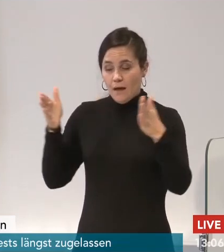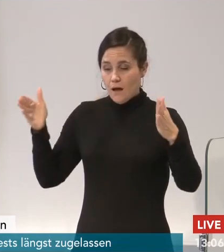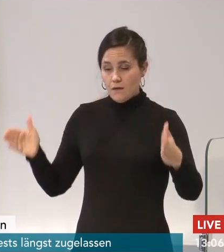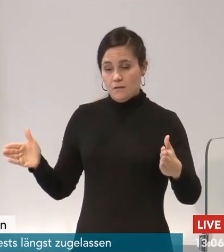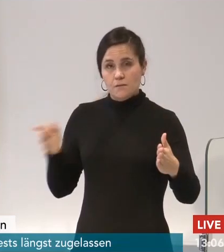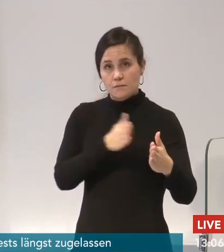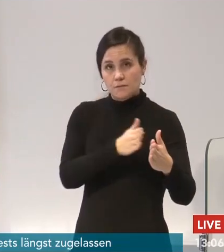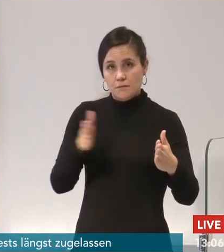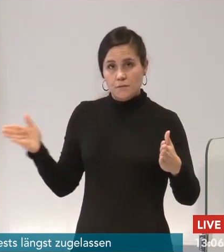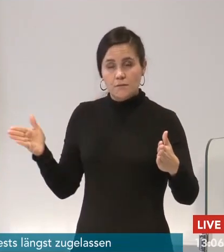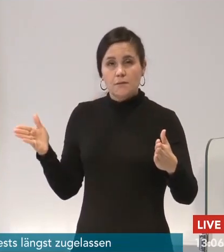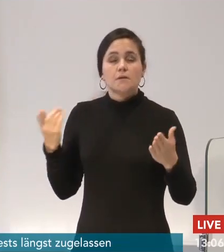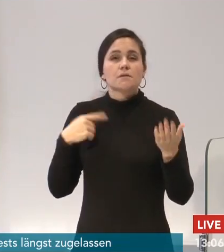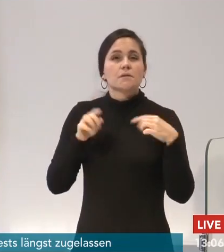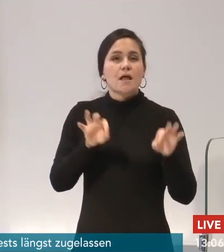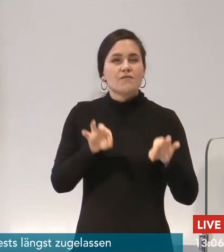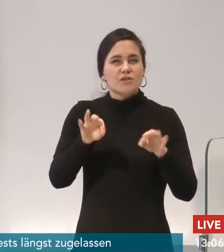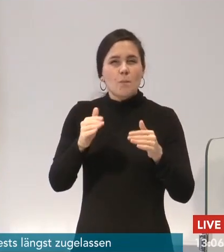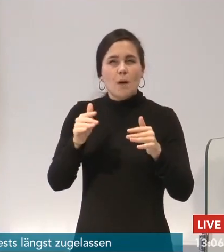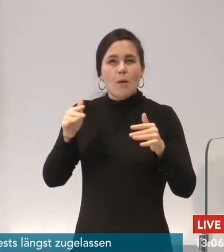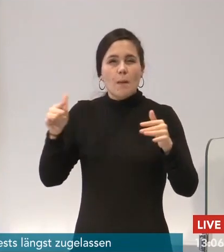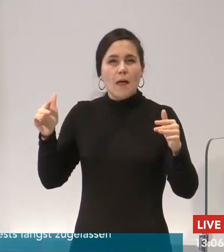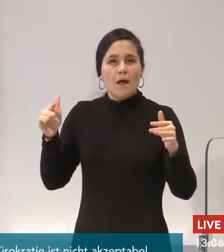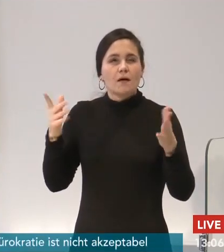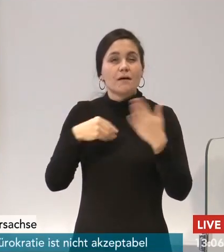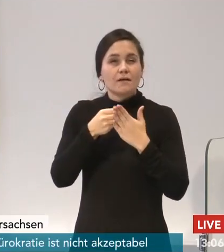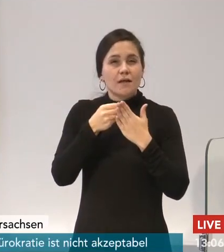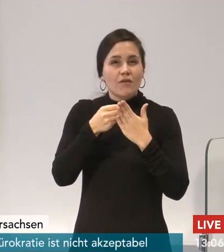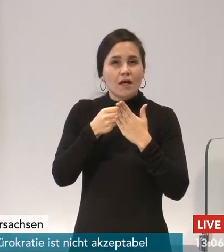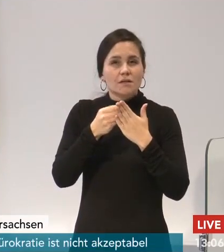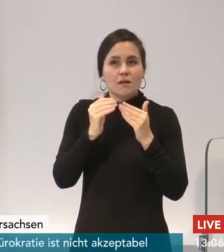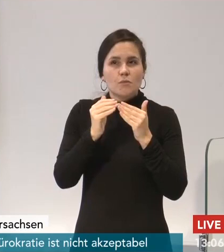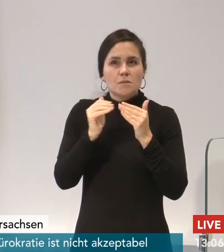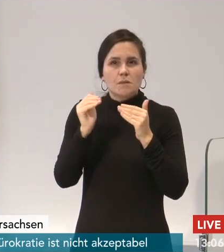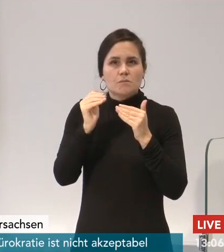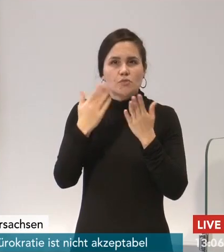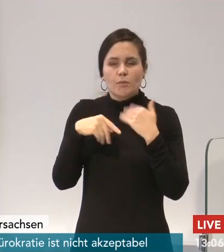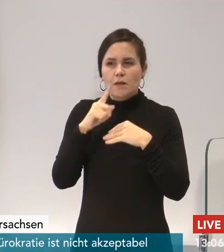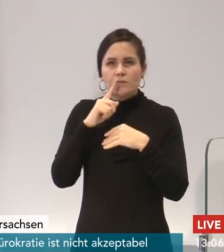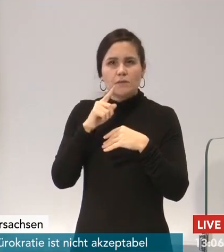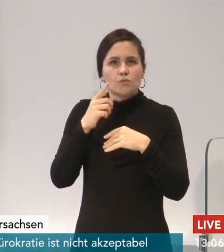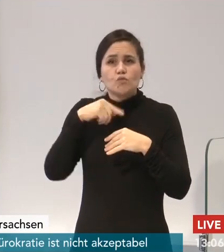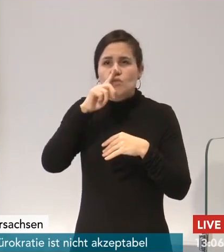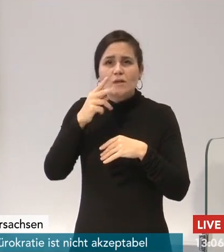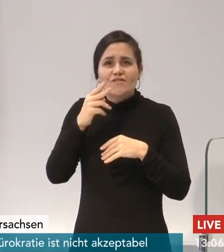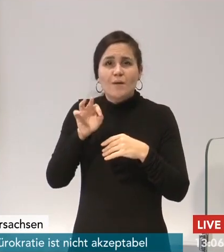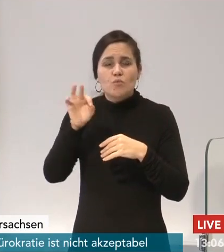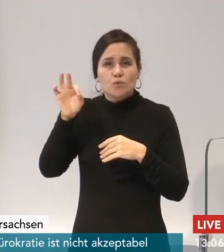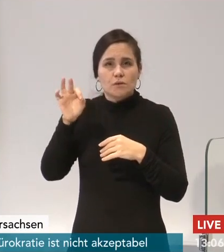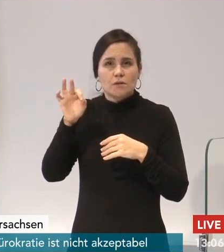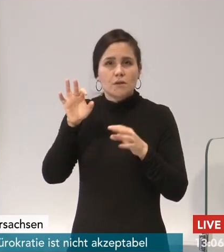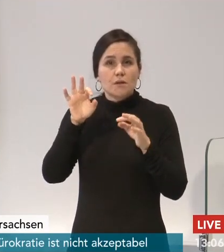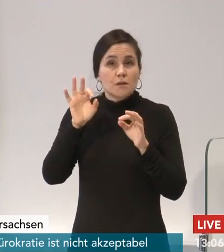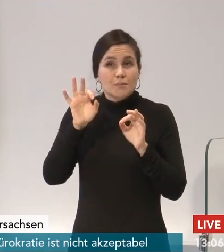Inzidenzwert stetig an und seien es auch nur zwei Punkte, so dass man innerhalb von einer Woche etwa 14 Punkte mehr hat als am